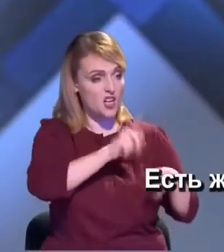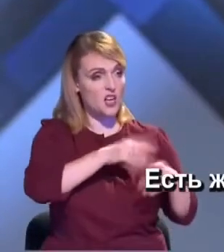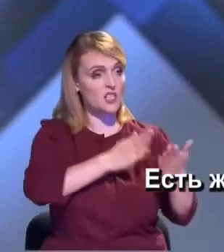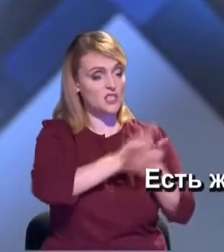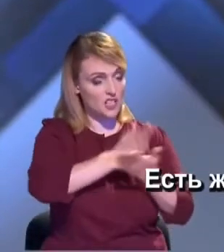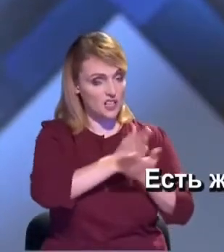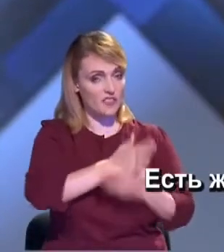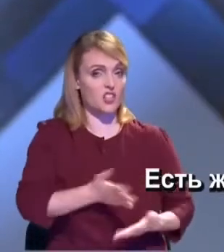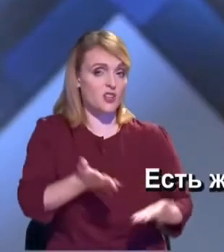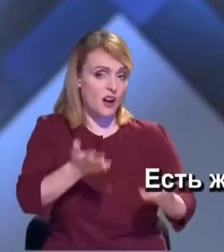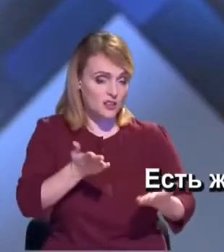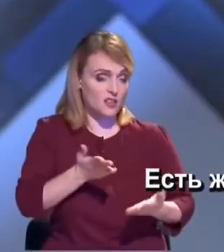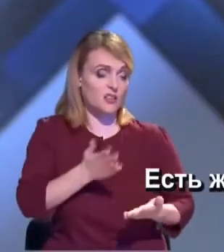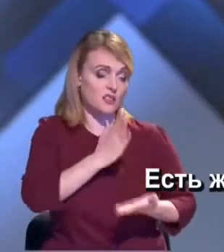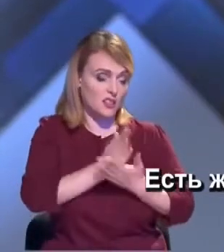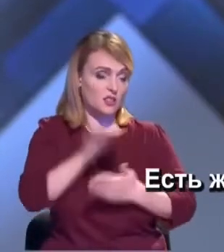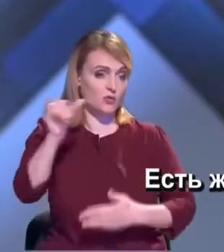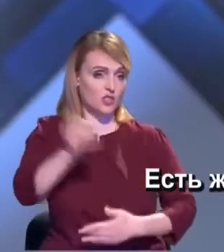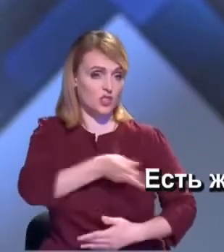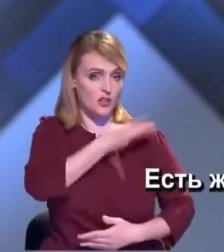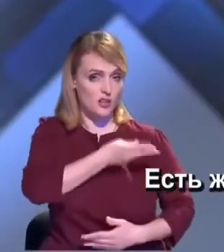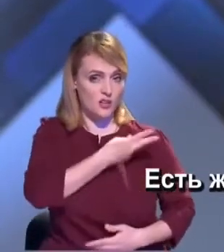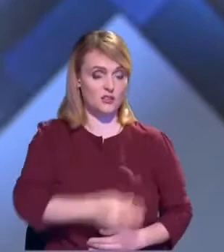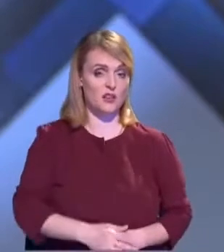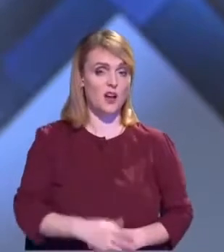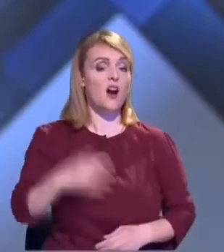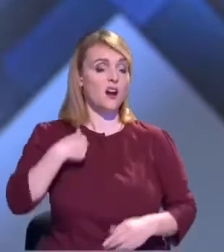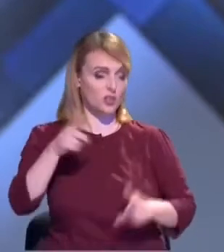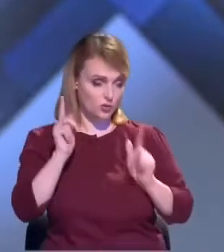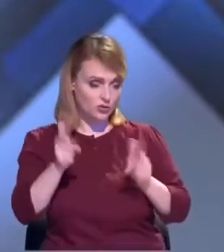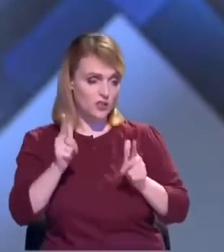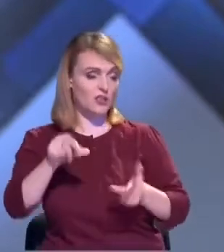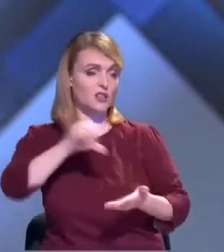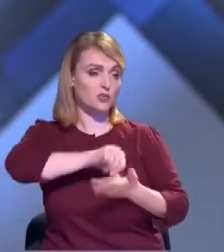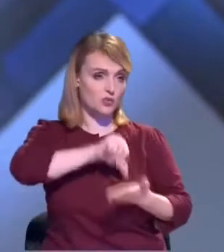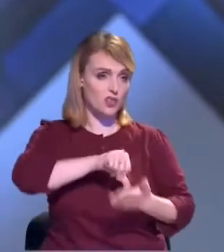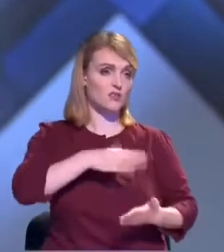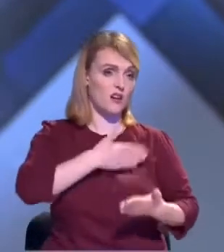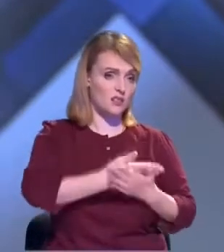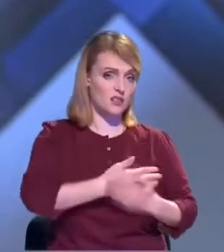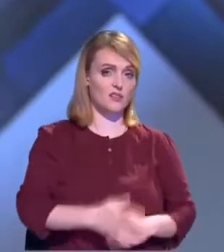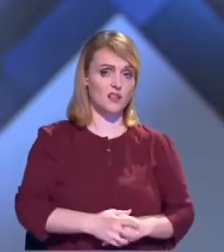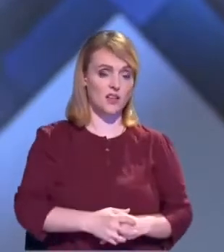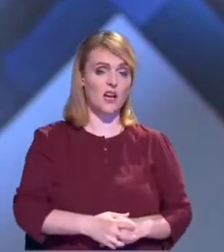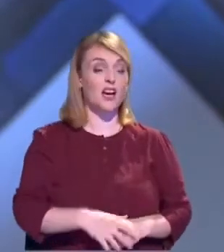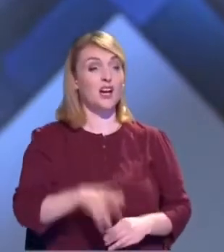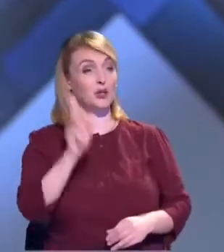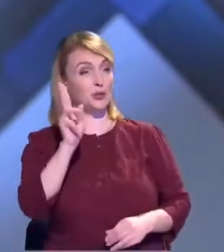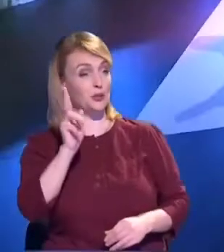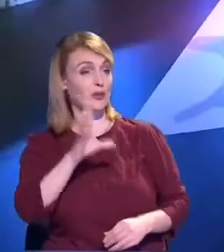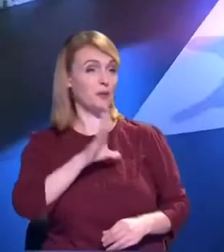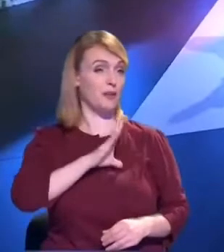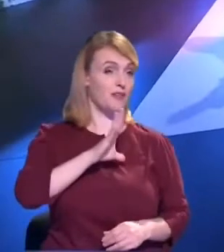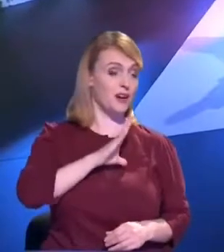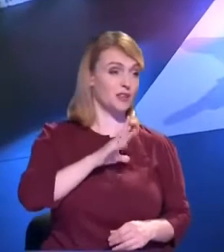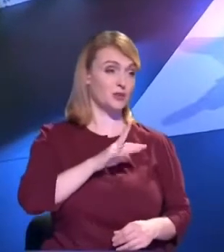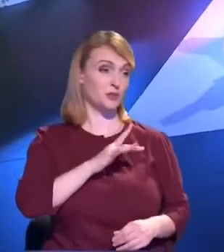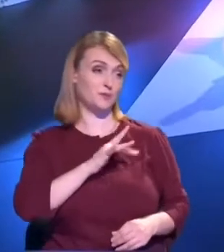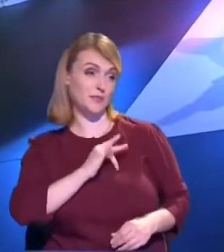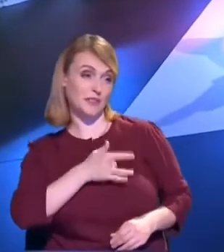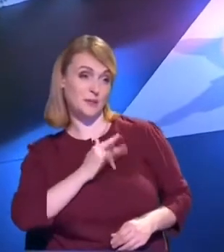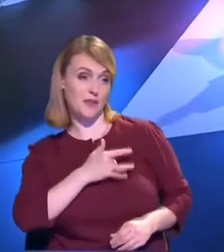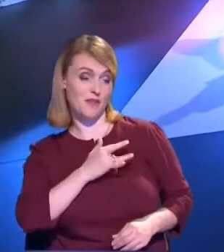sanitație și să vină cu contribuție. Unii sunt sceptici un pic la această contribuție, însă